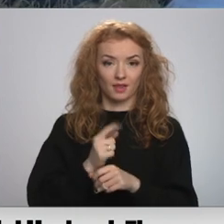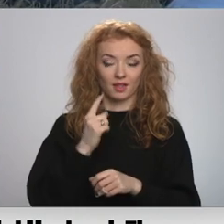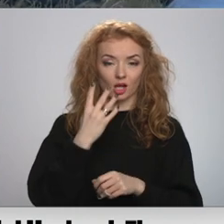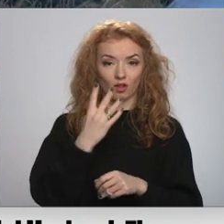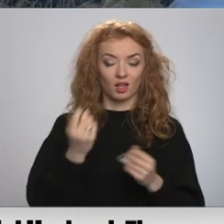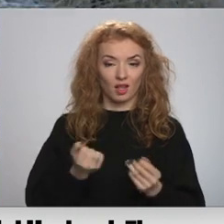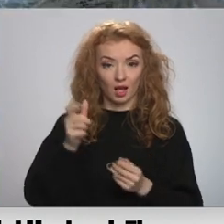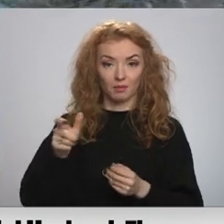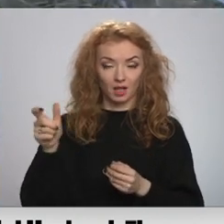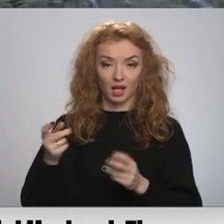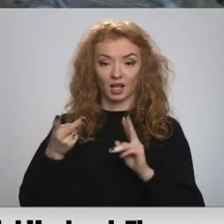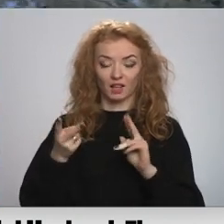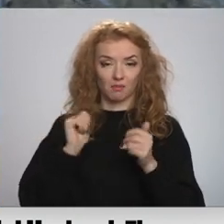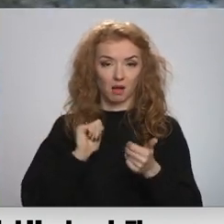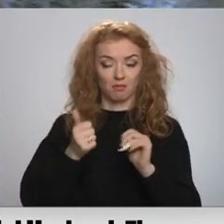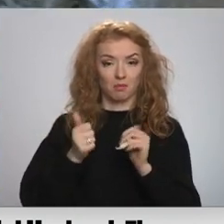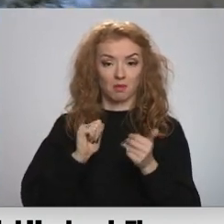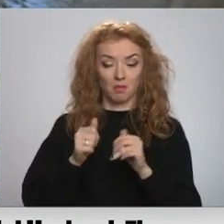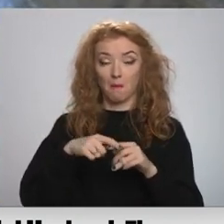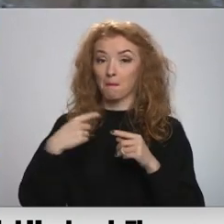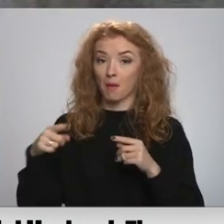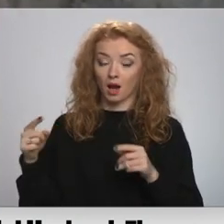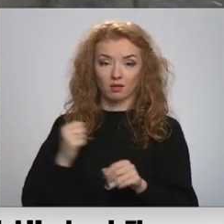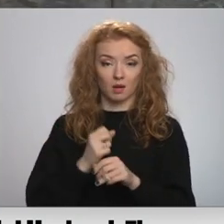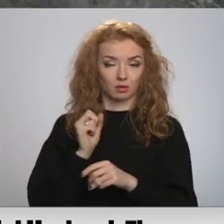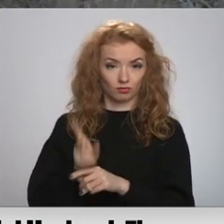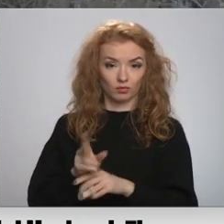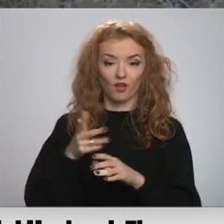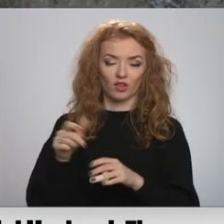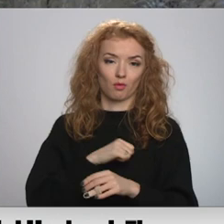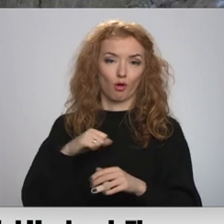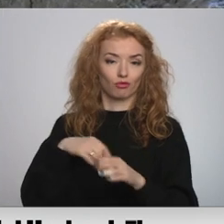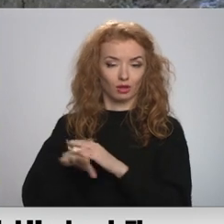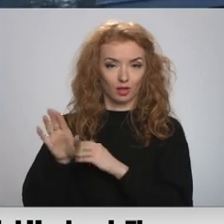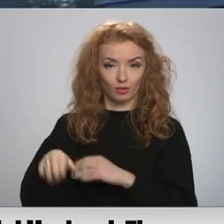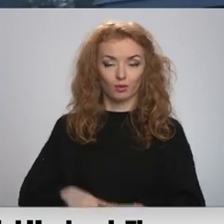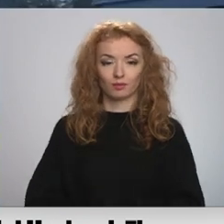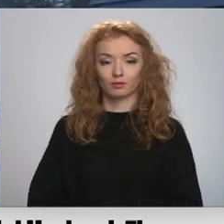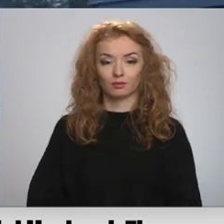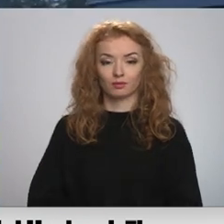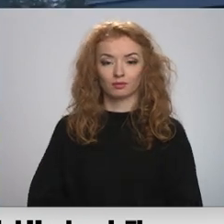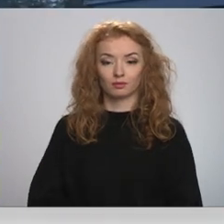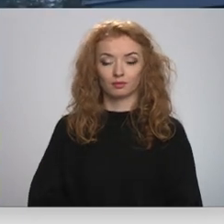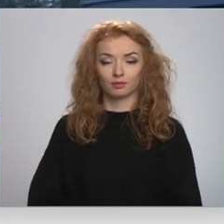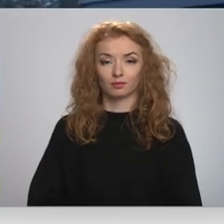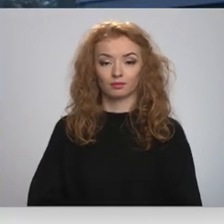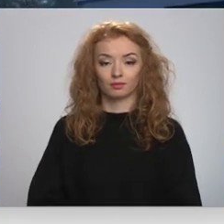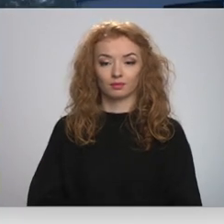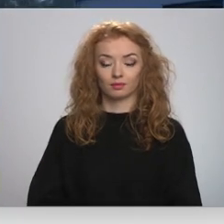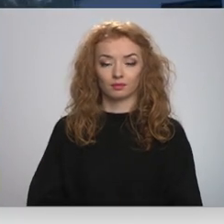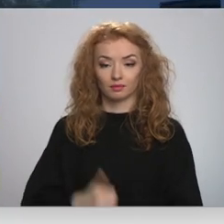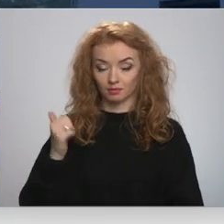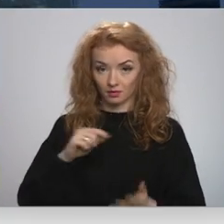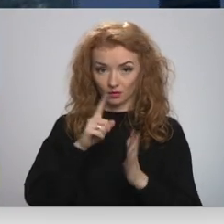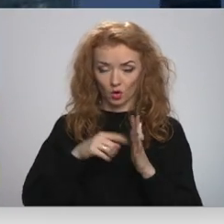četri darbinieki pa diviem katrā maiņā. Pārējiem darbs uzteikts vai arī viņa no tā aizgājuši paši. Divi cilvēki teikt galā zvērē? Nā,